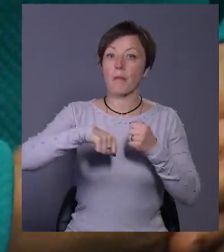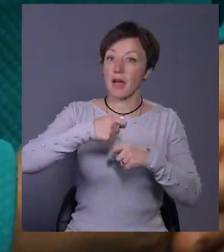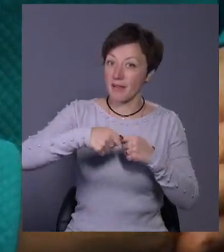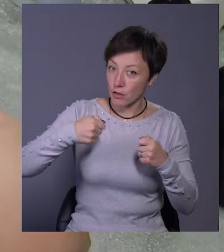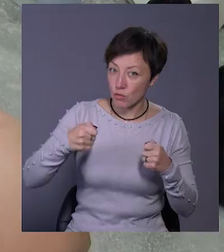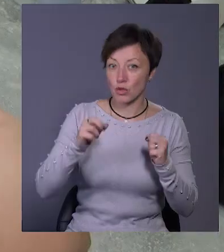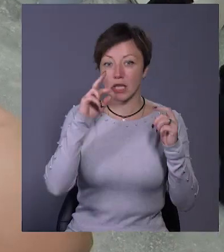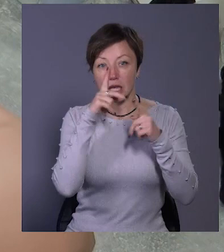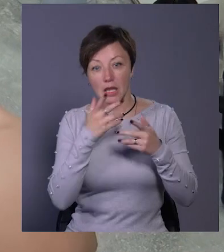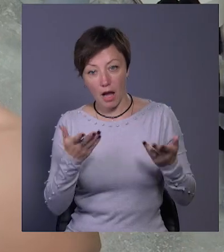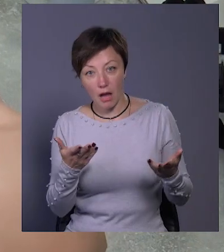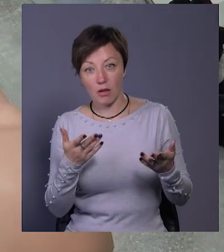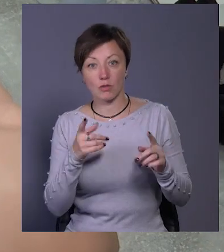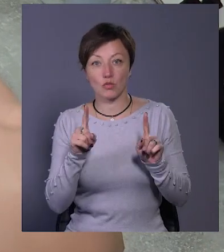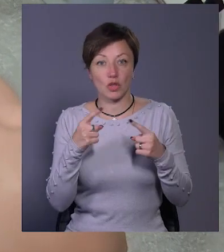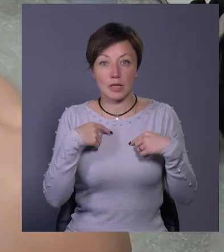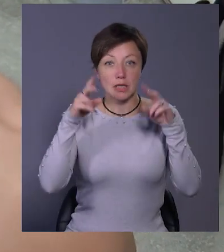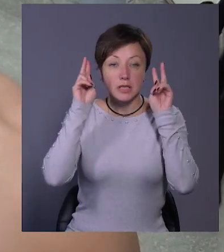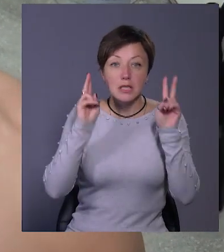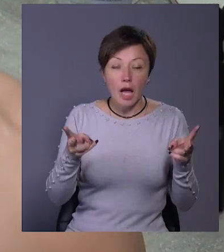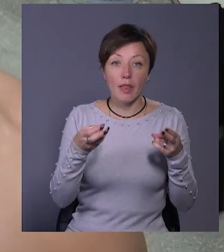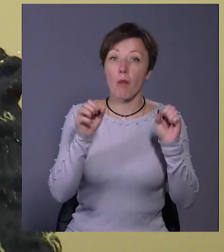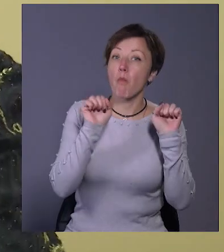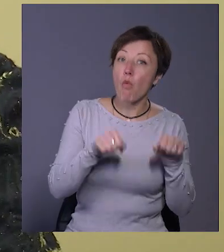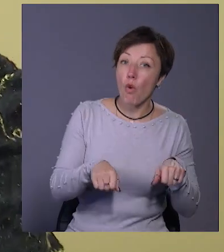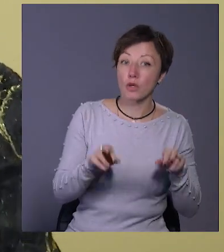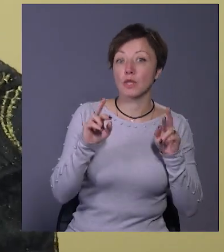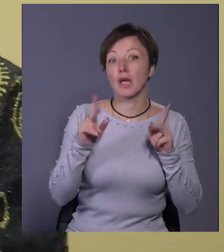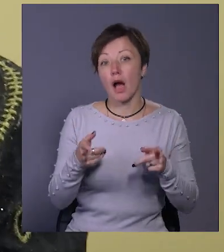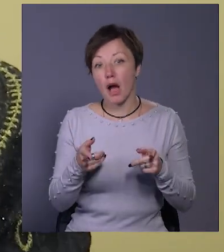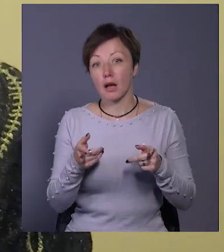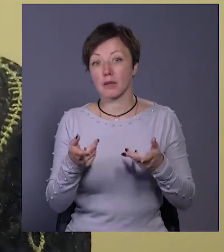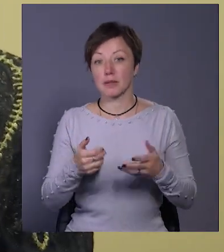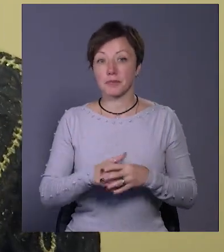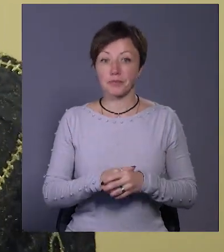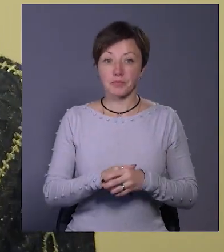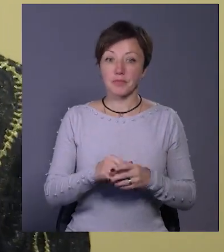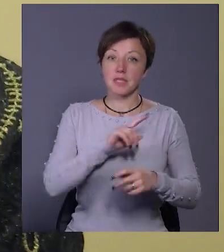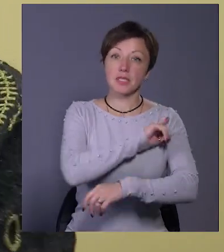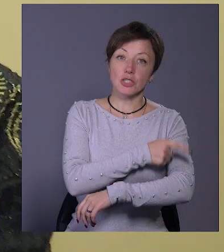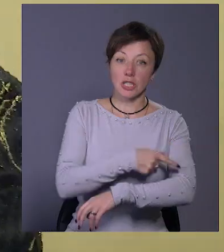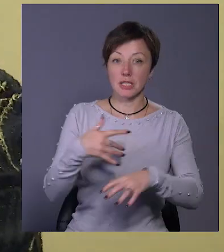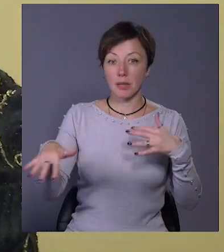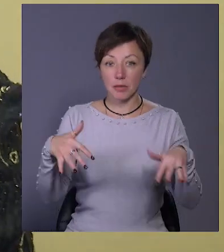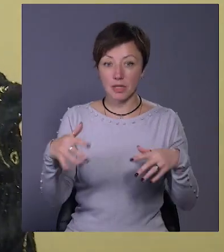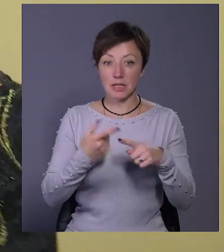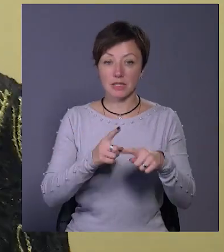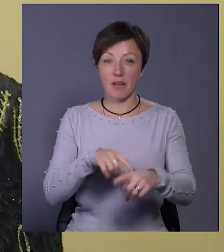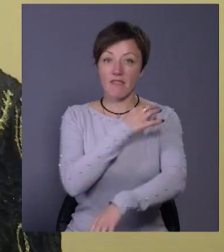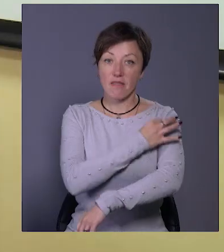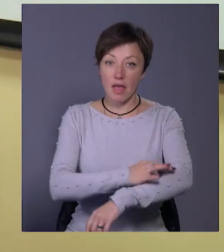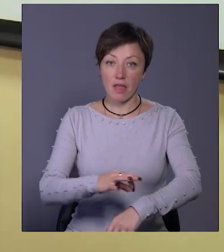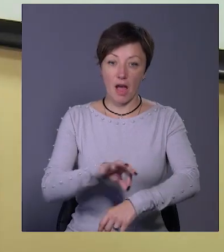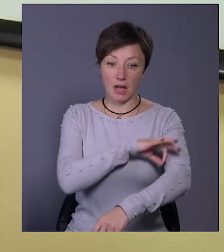ну, може не так перев'яжу. Тому що не знаю, де можна, як перев'язувати, де сильніше, слабіше, бо це вени, це